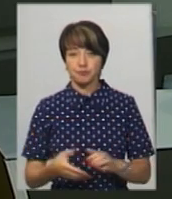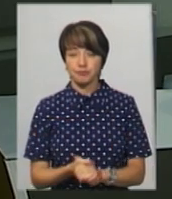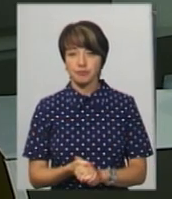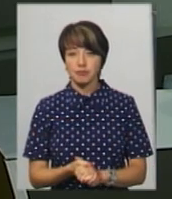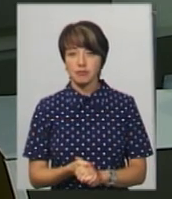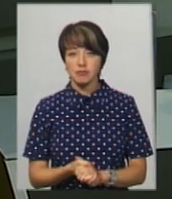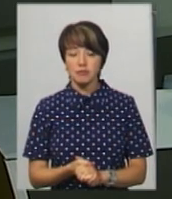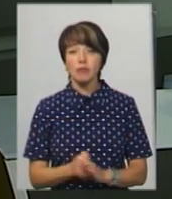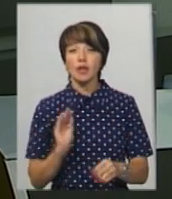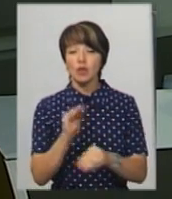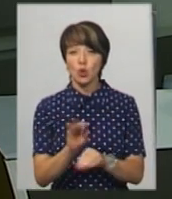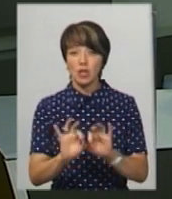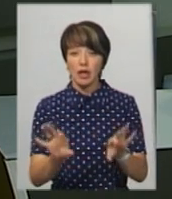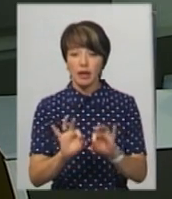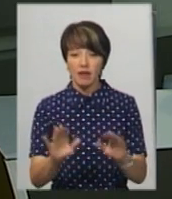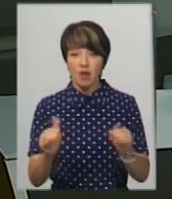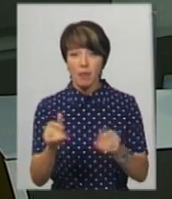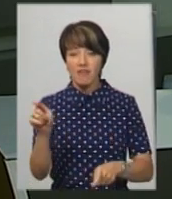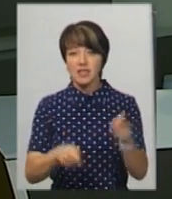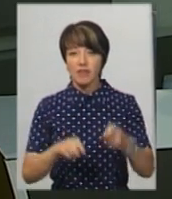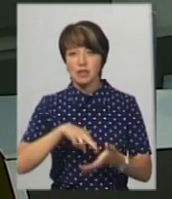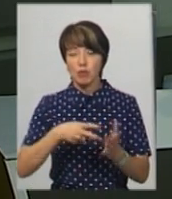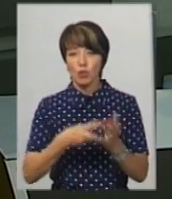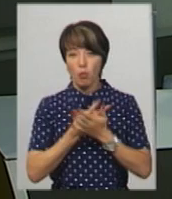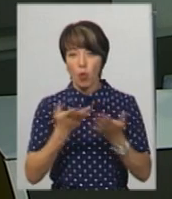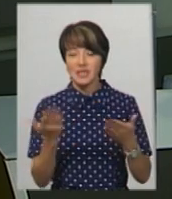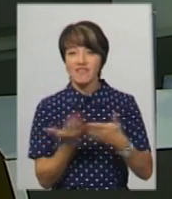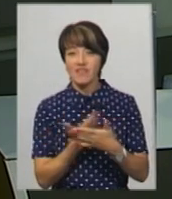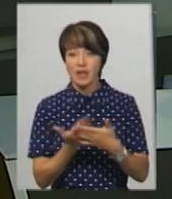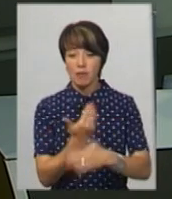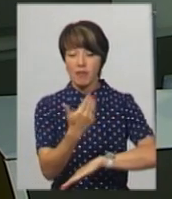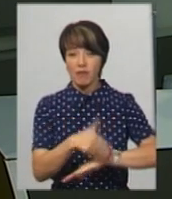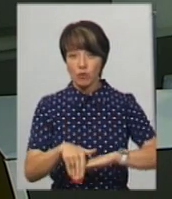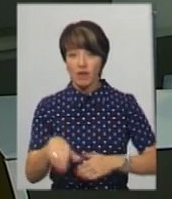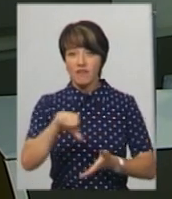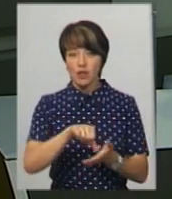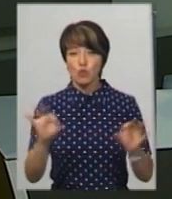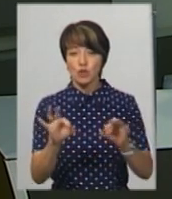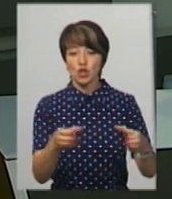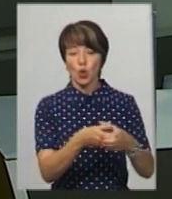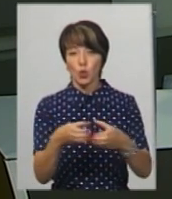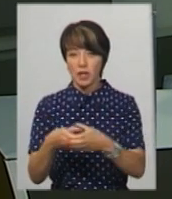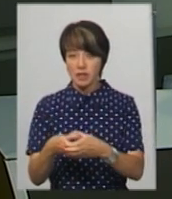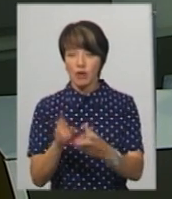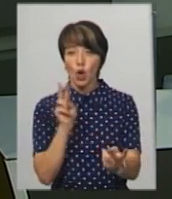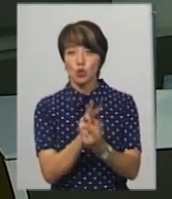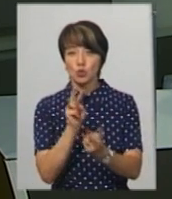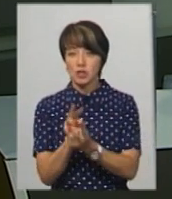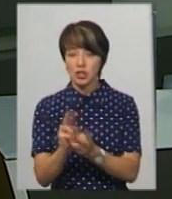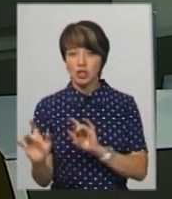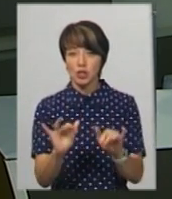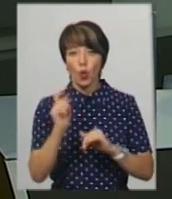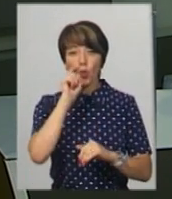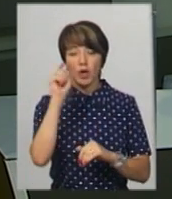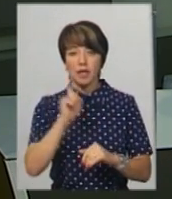Андрій Заяць додає, в рамках фестивалю заплановані покази фільмів «Просто небо», виступи музичних гуртів, зустрічі з діячами